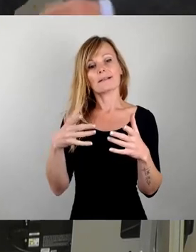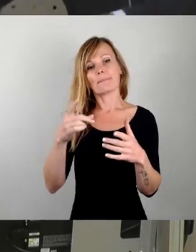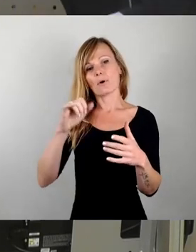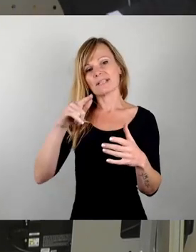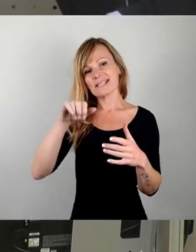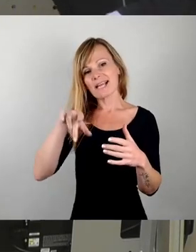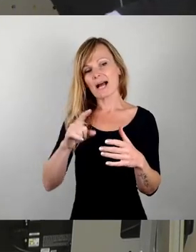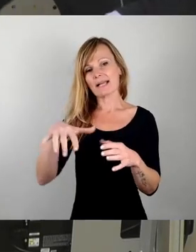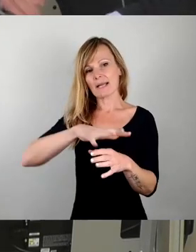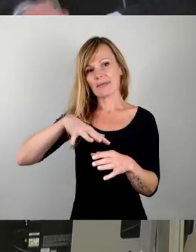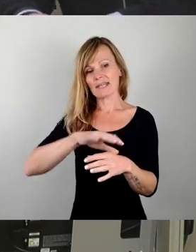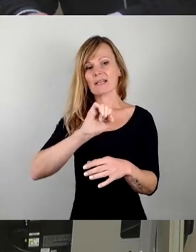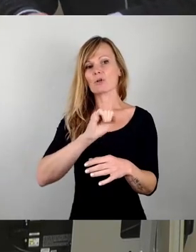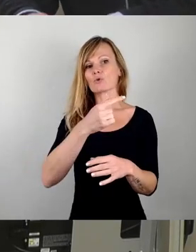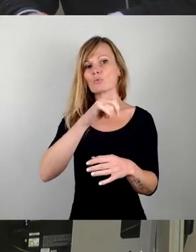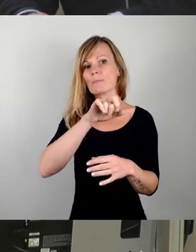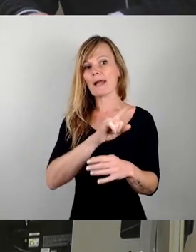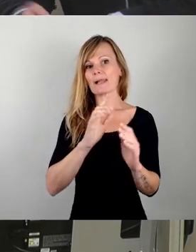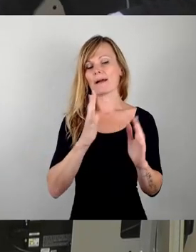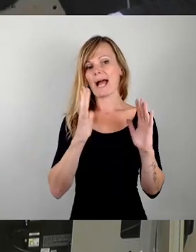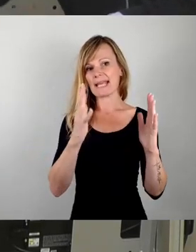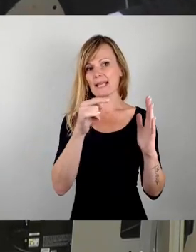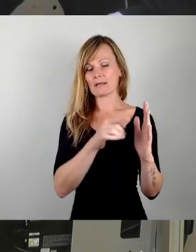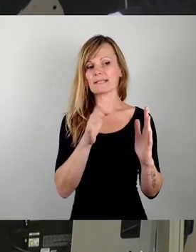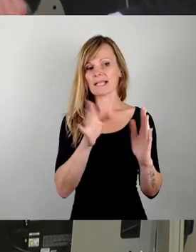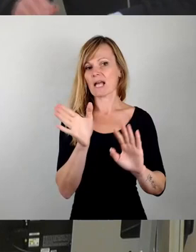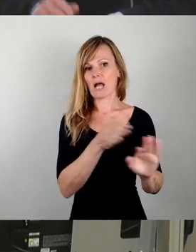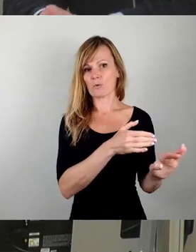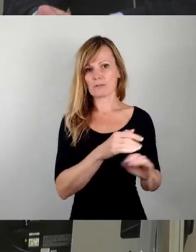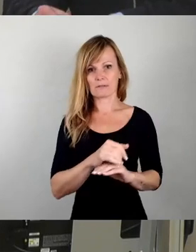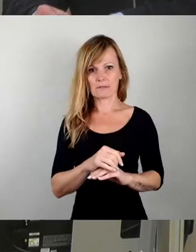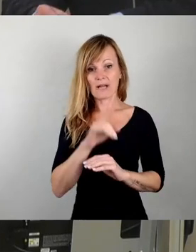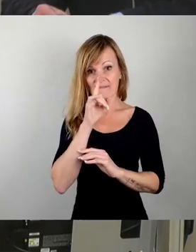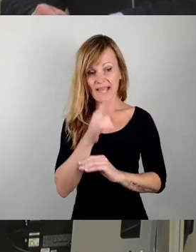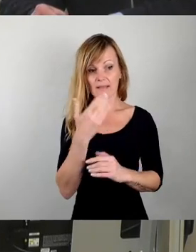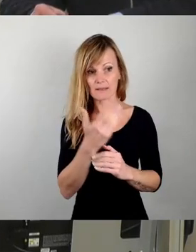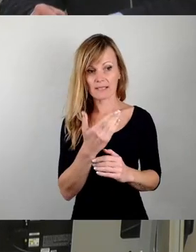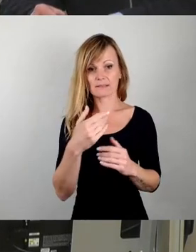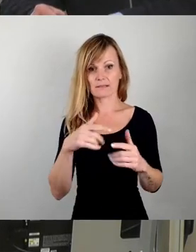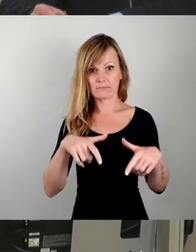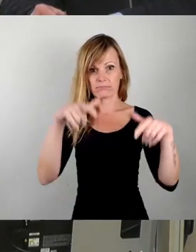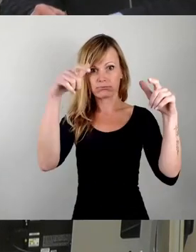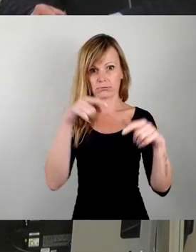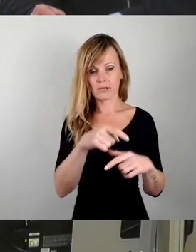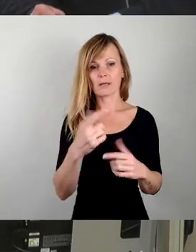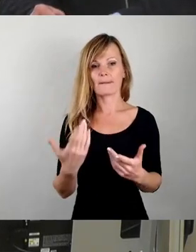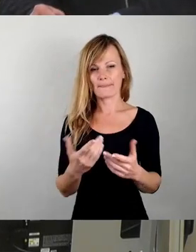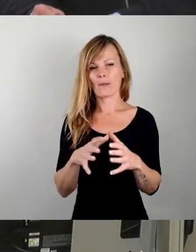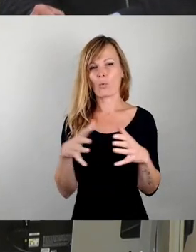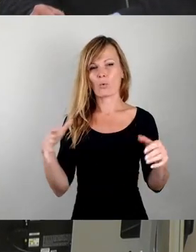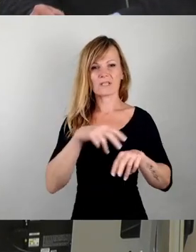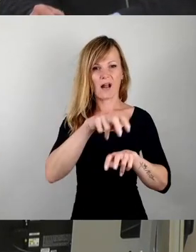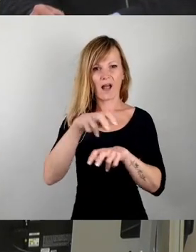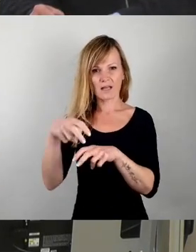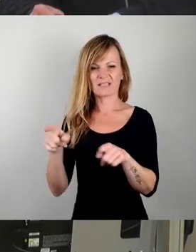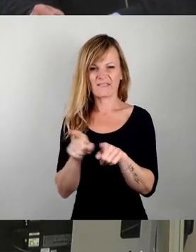herausgefallen ist. Herr Wirz hat es ein bisschen angedeutet, denn andernfalls hätte man Bedenken haben müssen, dass der große Garten zum Central Park